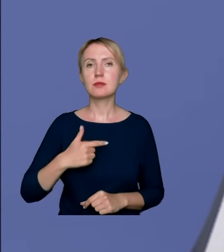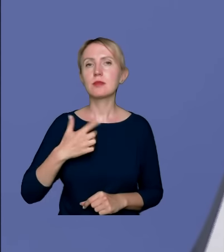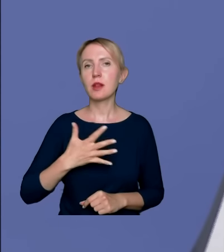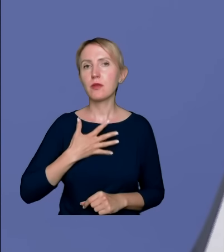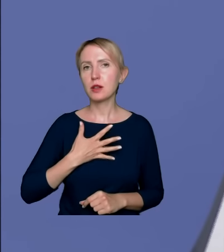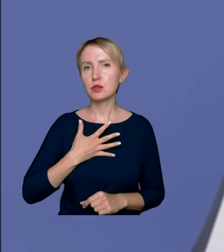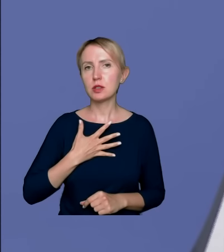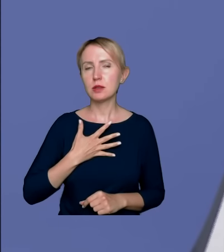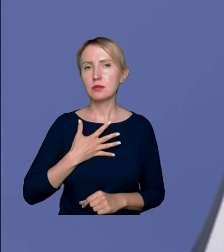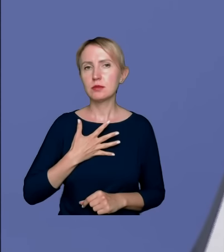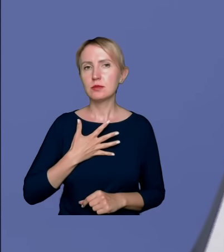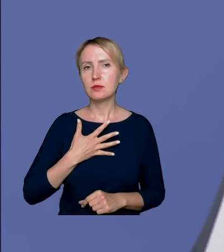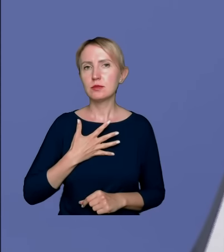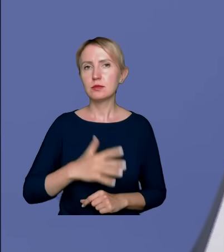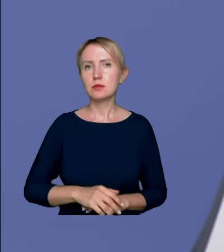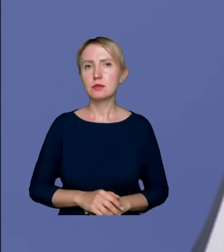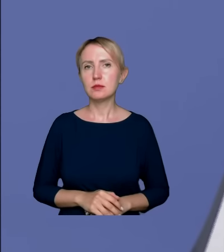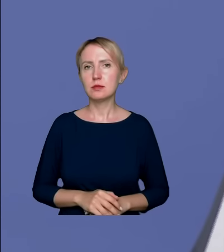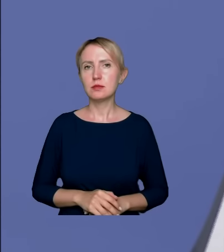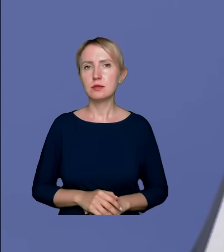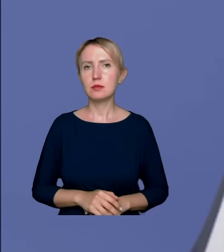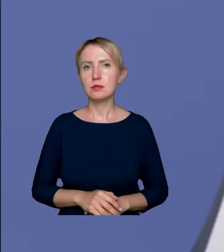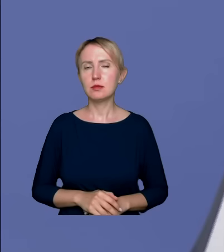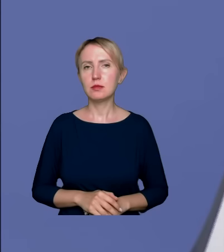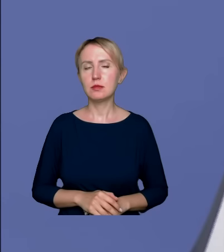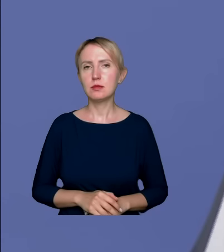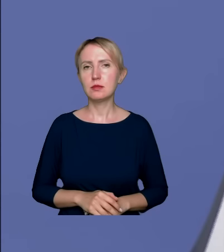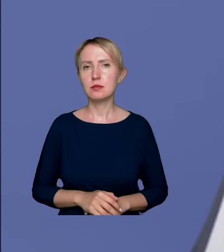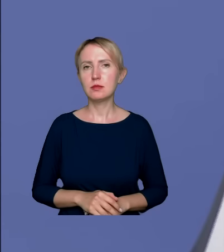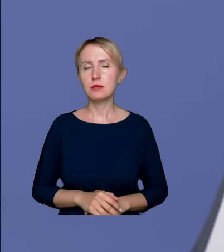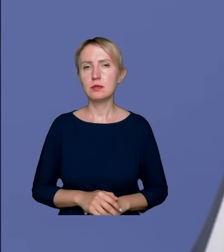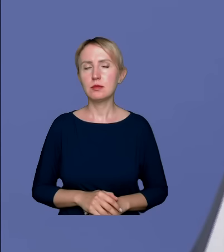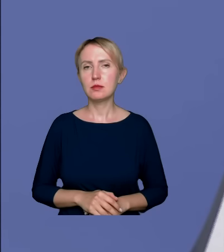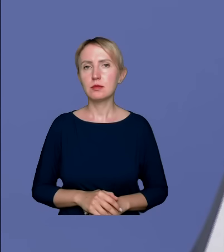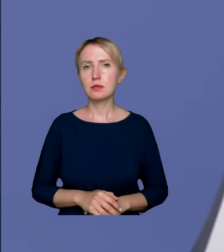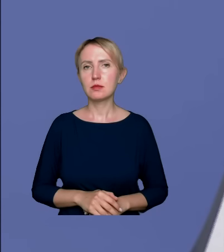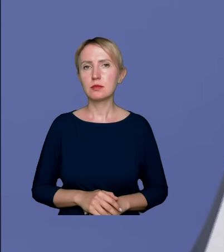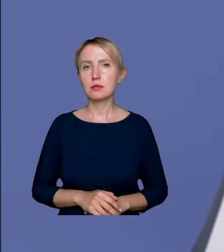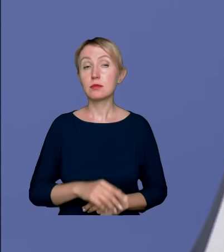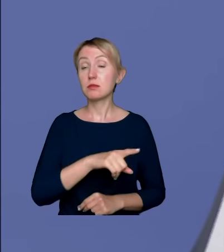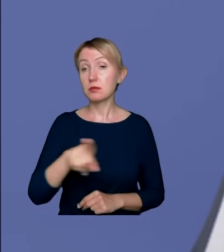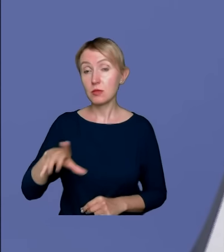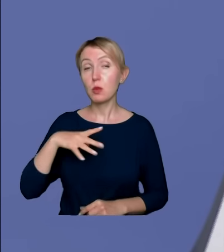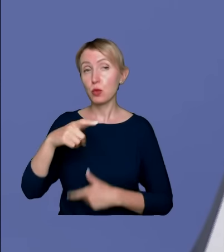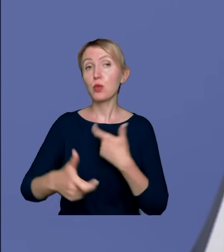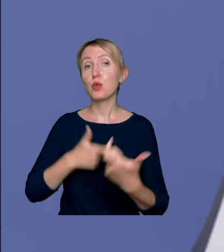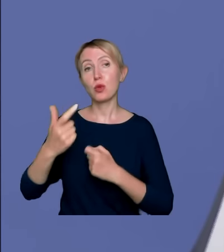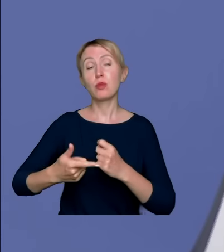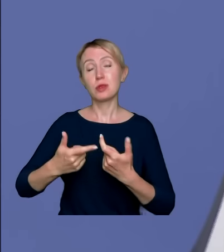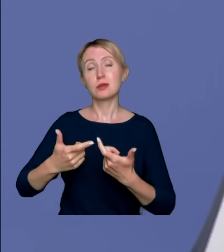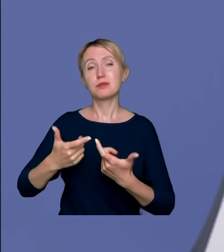tamta strona, która dokonała tych czynów związanych